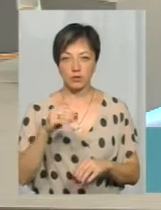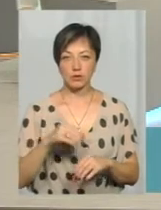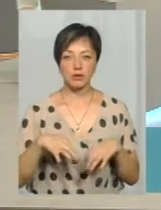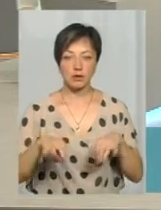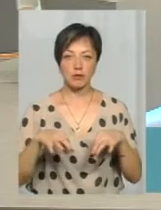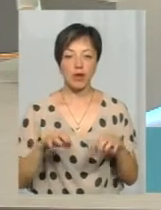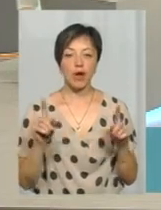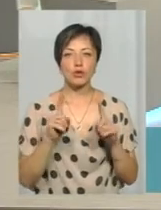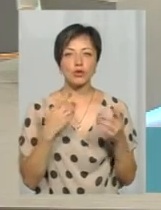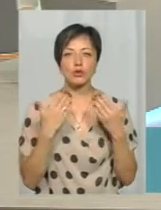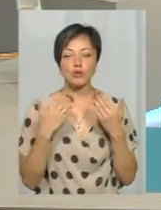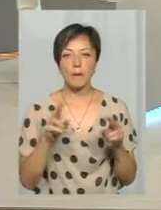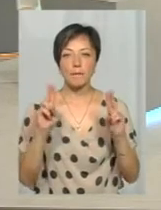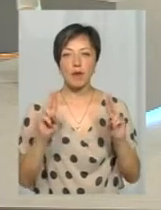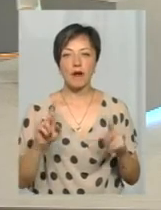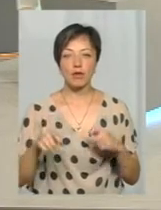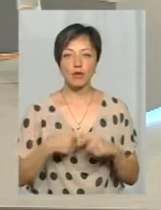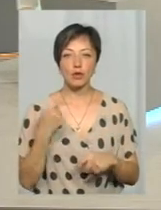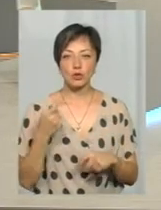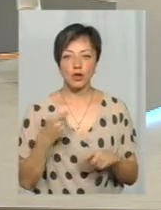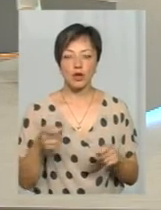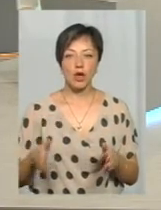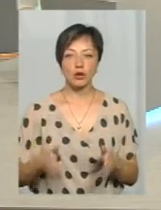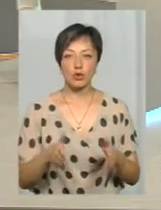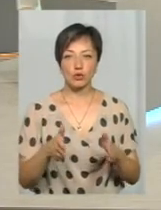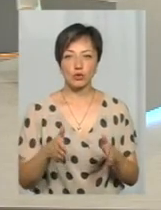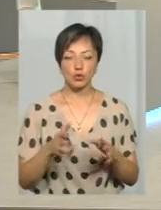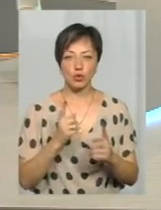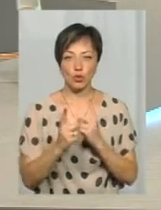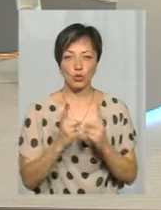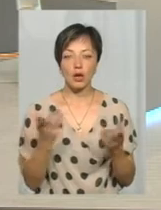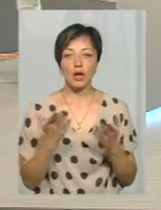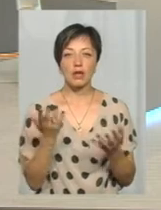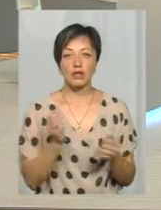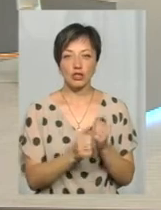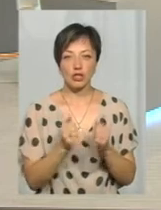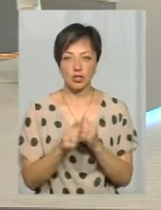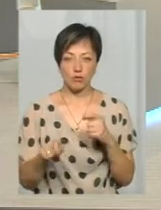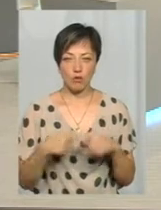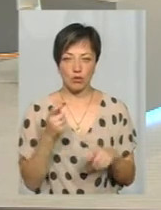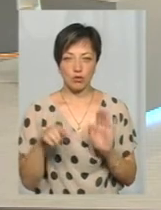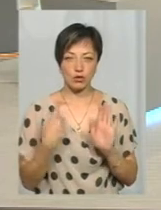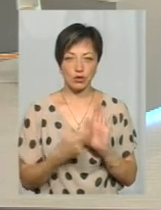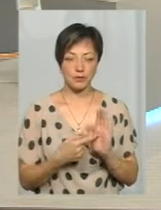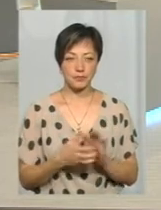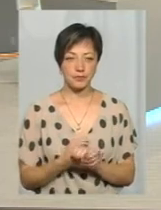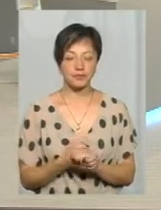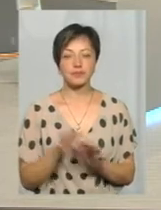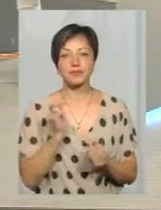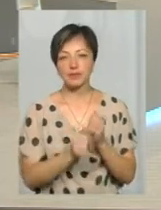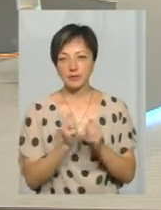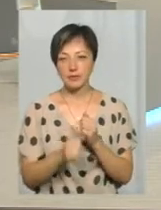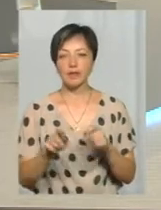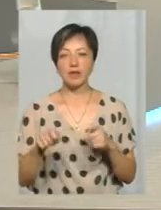Що стосується правил порушення дорожнього руху, які найчастіші порушення? Найчастіші